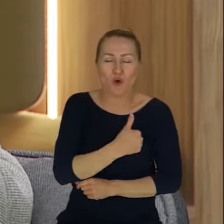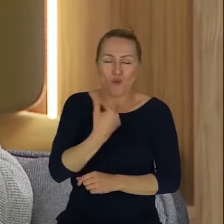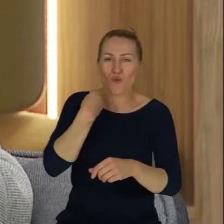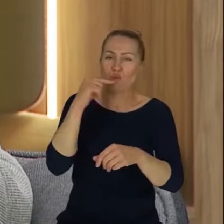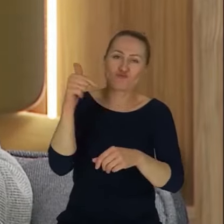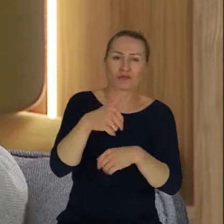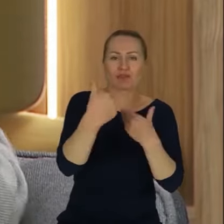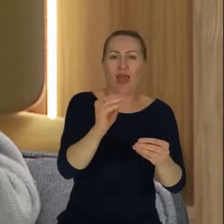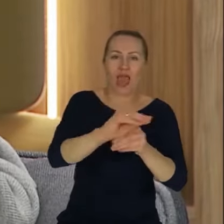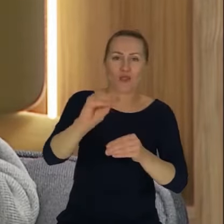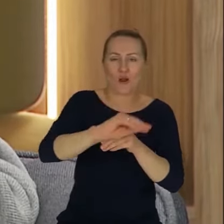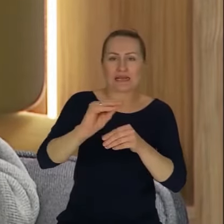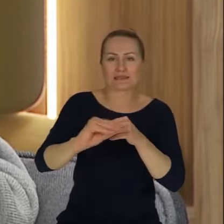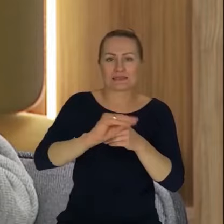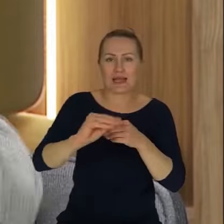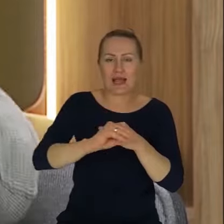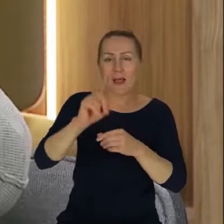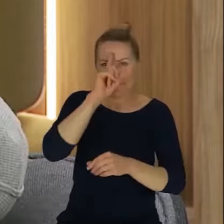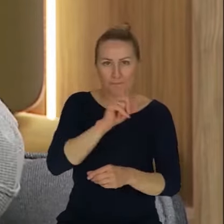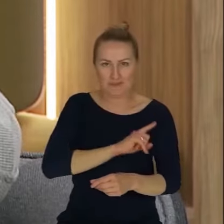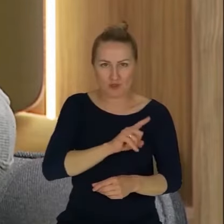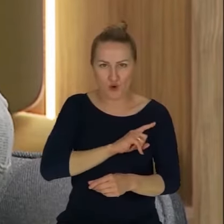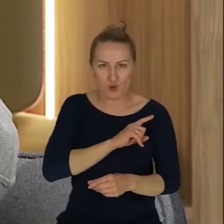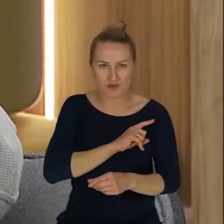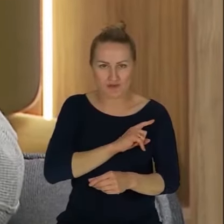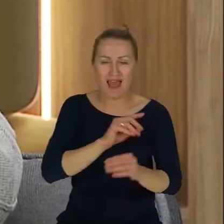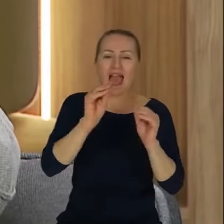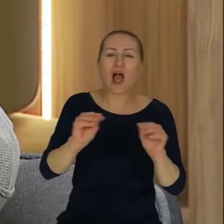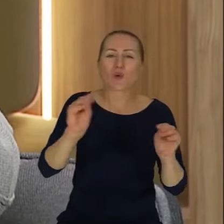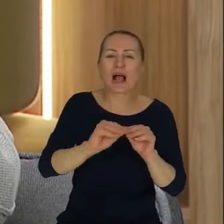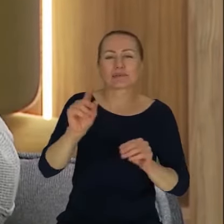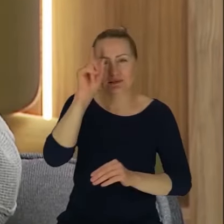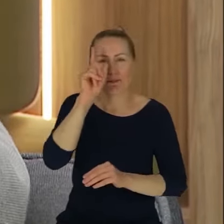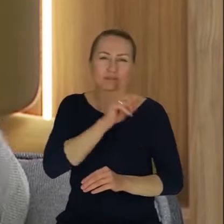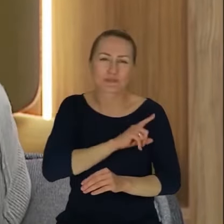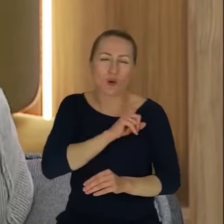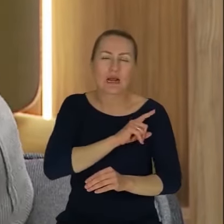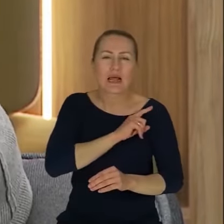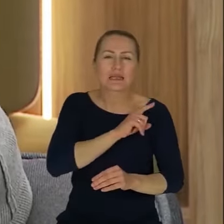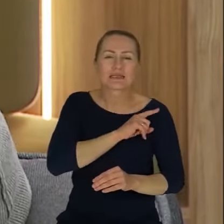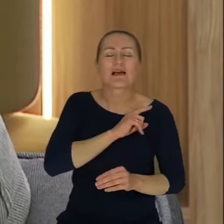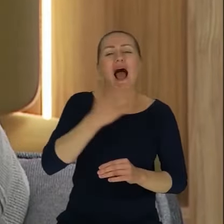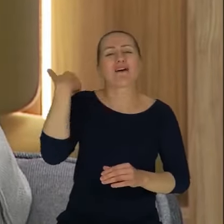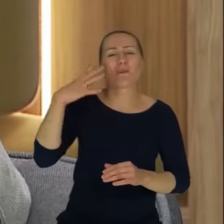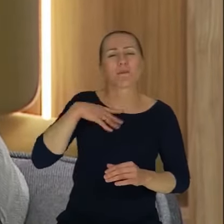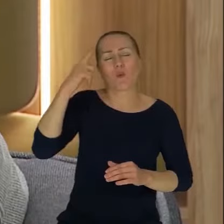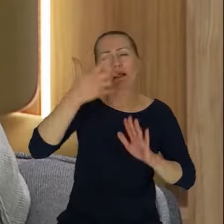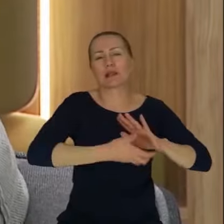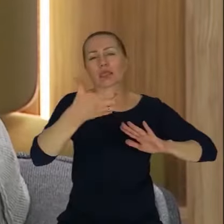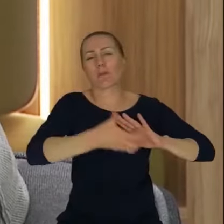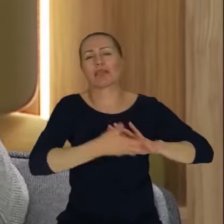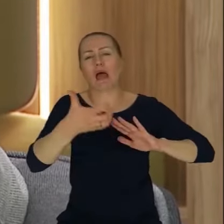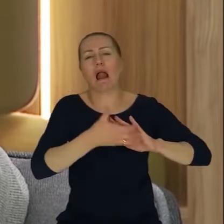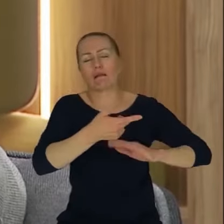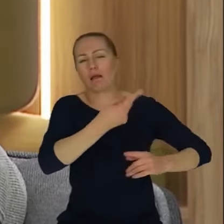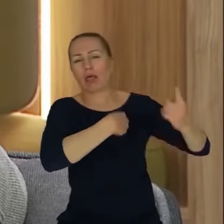edukację, psychologiczną. Taka była książka Edukacja sentymentalna. Edukację sentymentalną. na przykład, słuchajcie, taka jest podstawowa